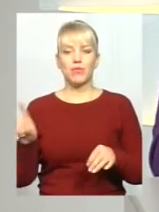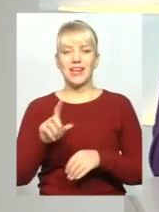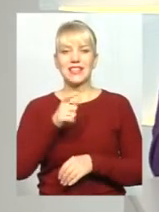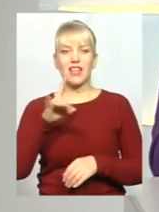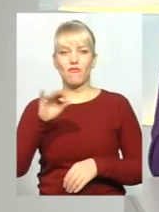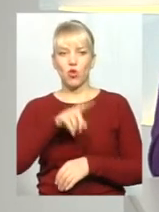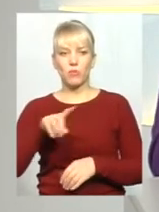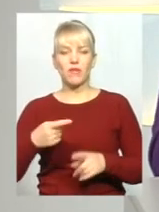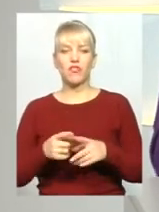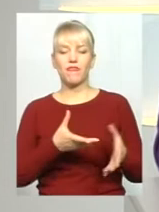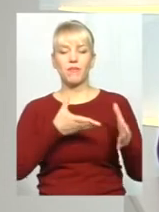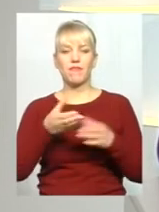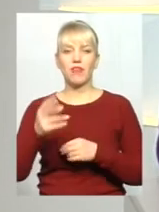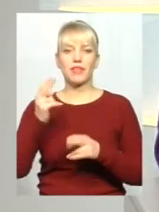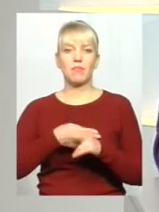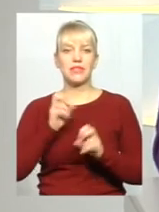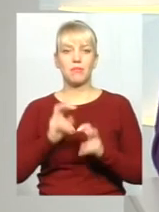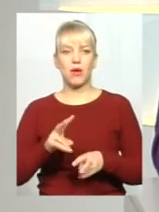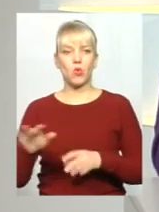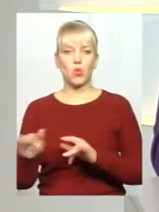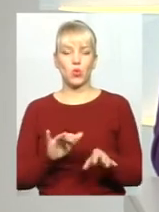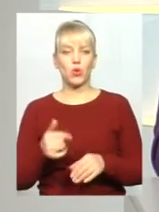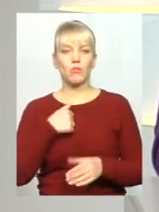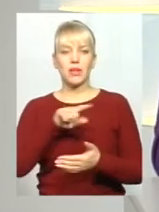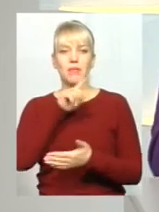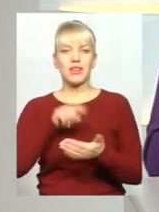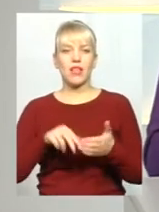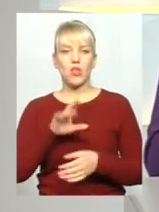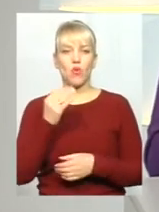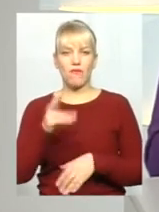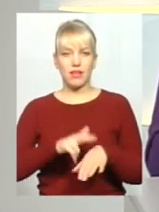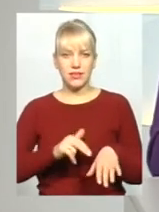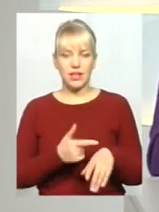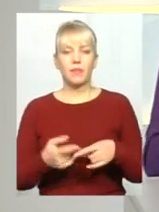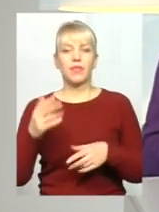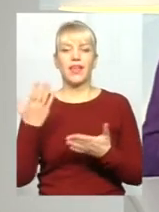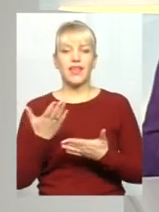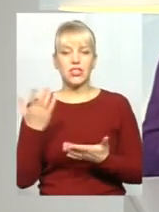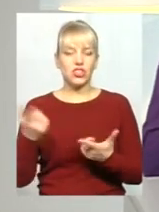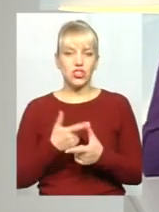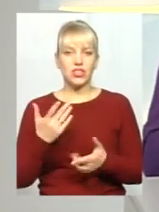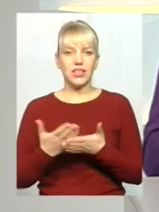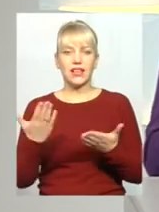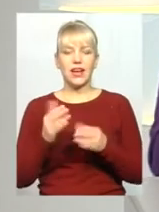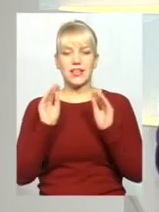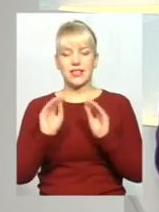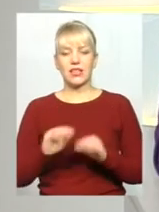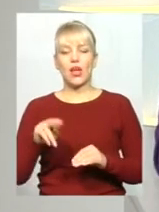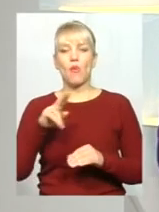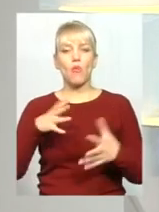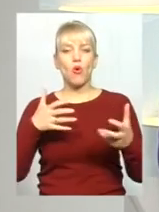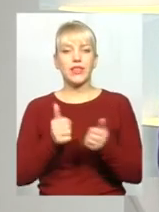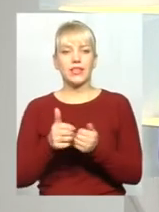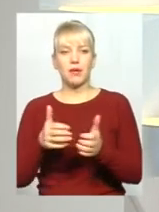на безпеку руху. От, пане Романе, в мене запитання до вас. Є якась статистика по ДТП, які були скоєні,